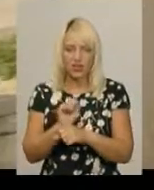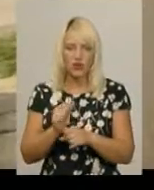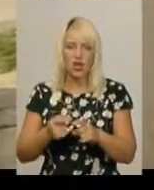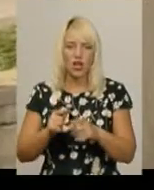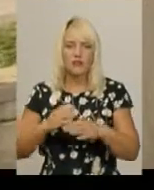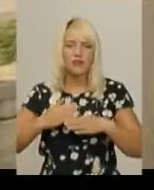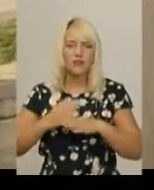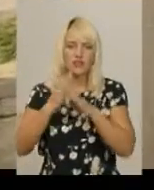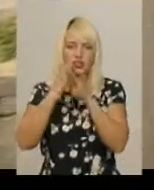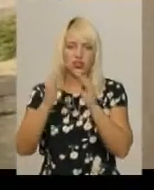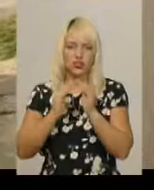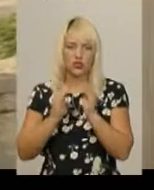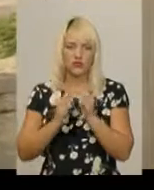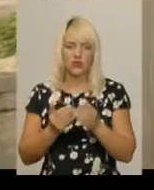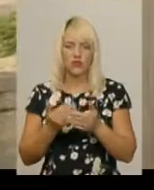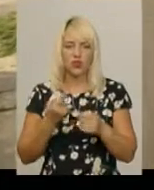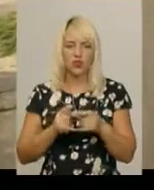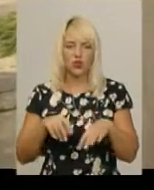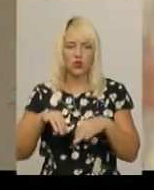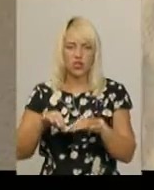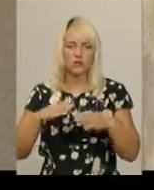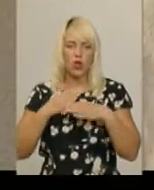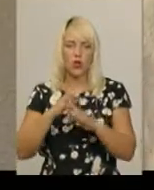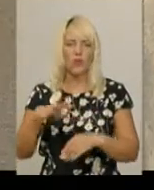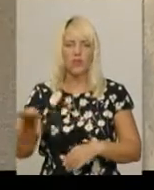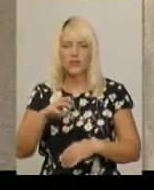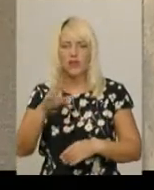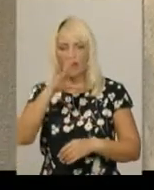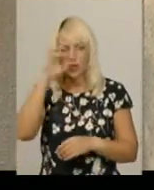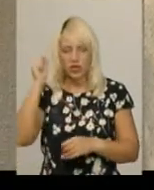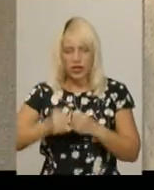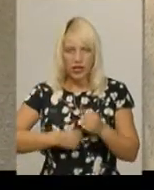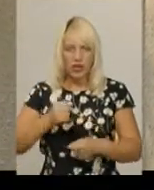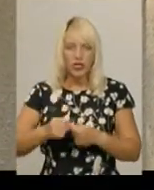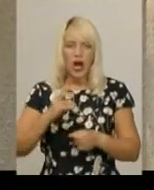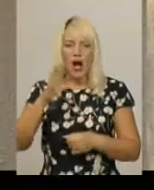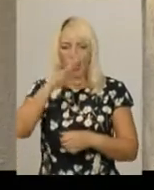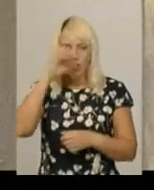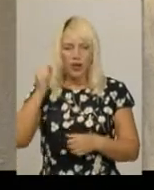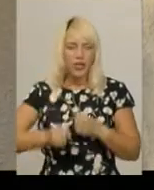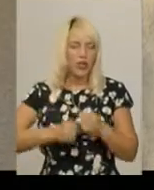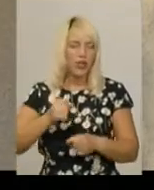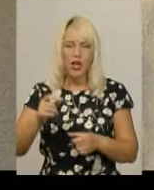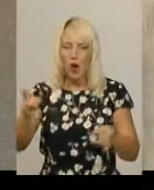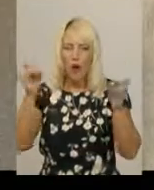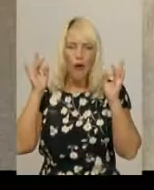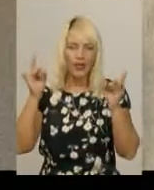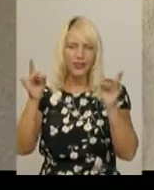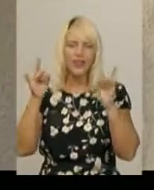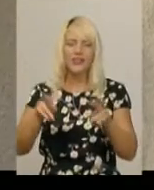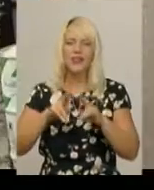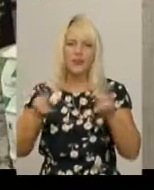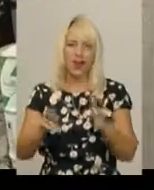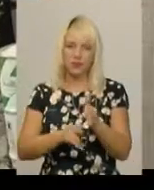Від цього всього транспорту лопає все. Їдуть вночі, а вночі їдуть, вже гудить, все равно, як